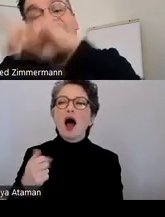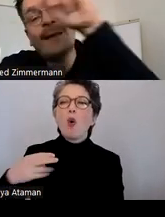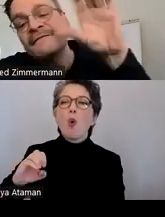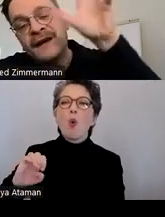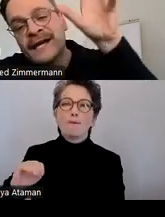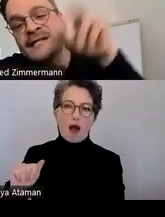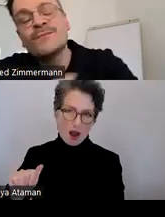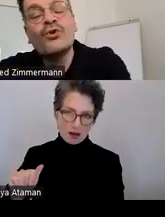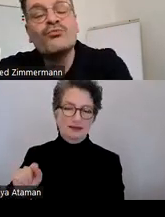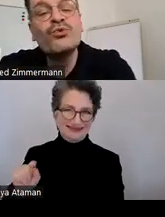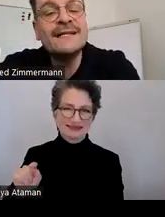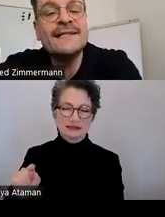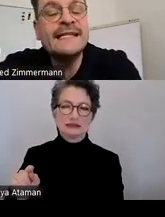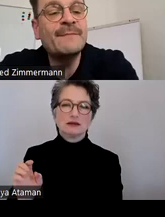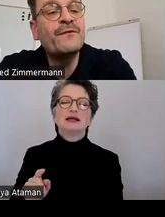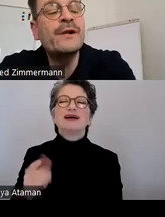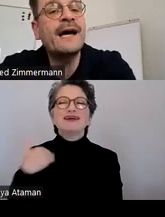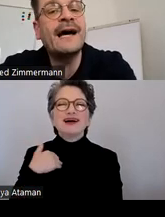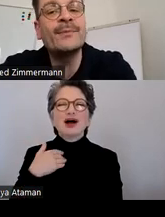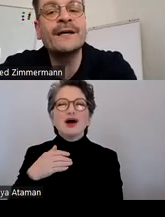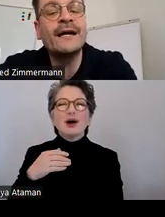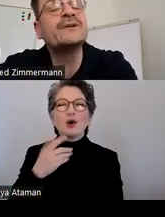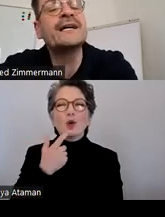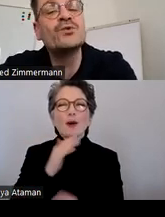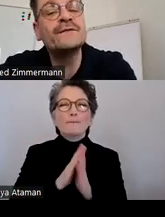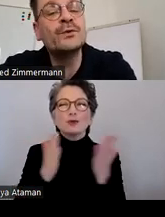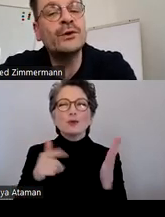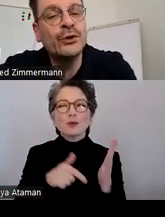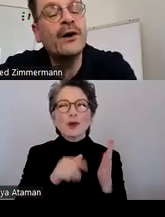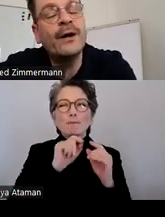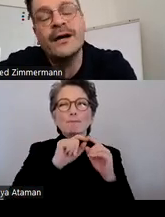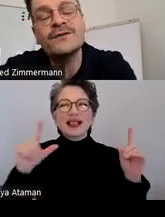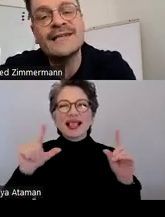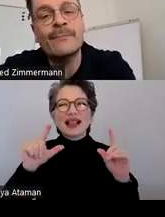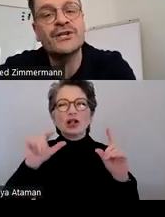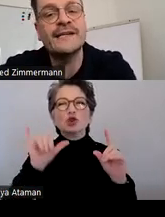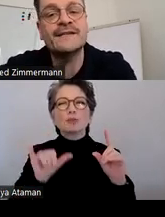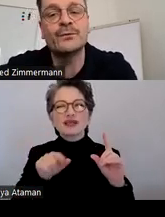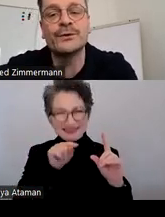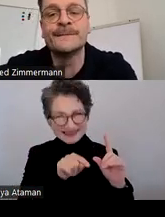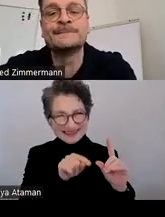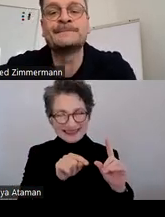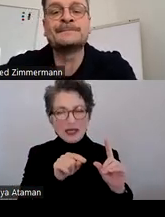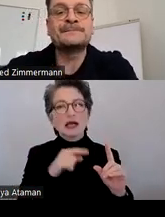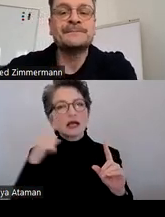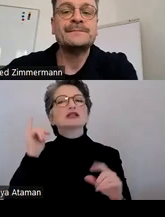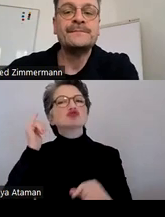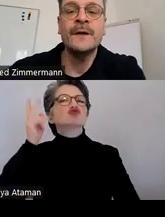das, was am Anfang in diesem roten Buch, was ich Ihnen empfohlen habe, untersucht wurde und auch sozusagen bestätigt wurde.